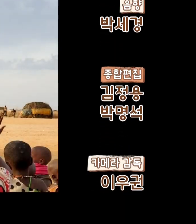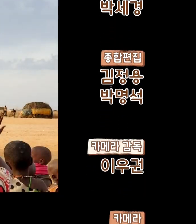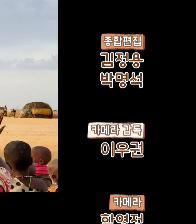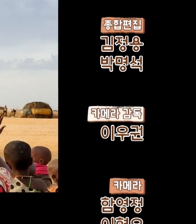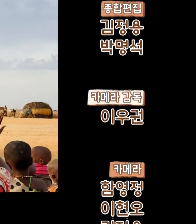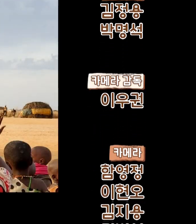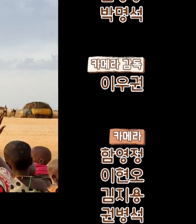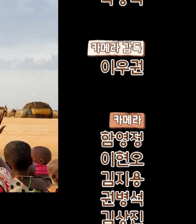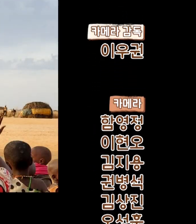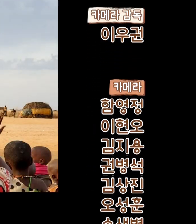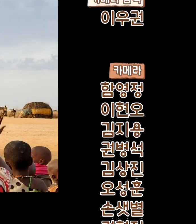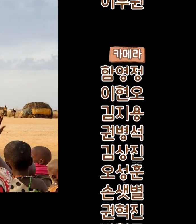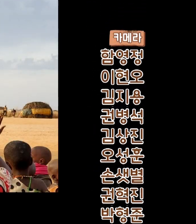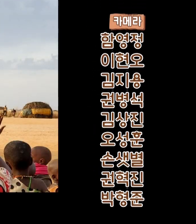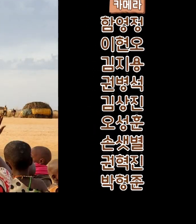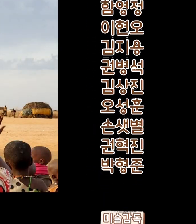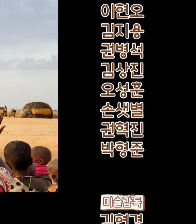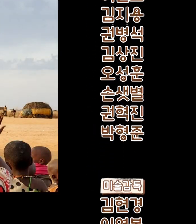고맙습니다